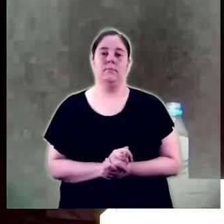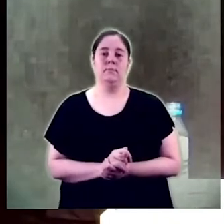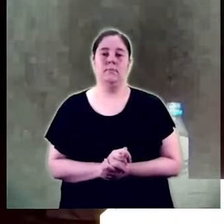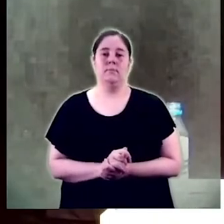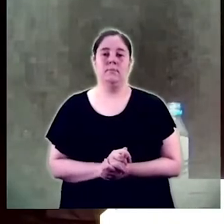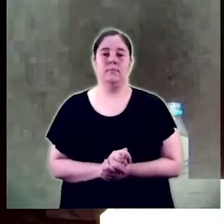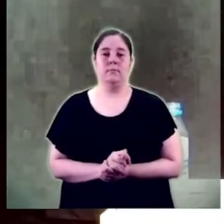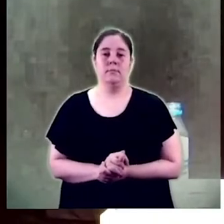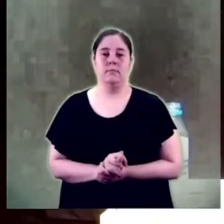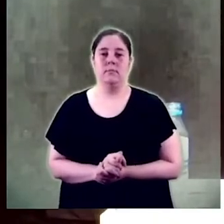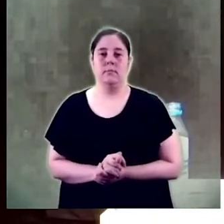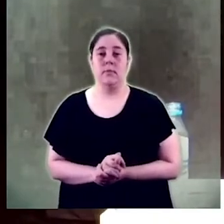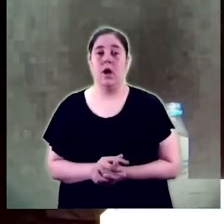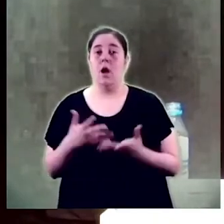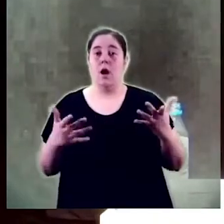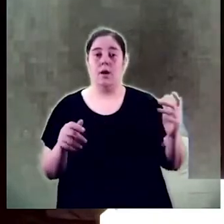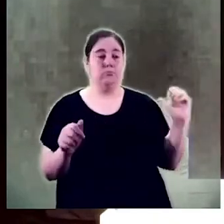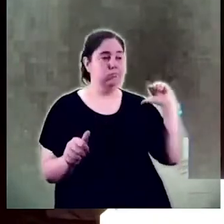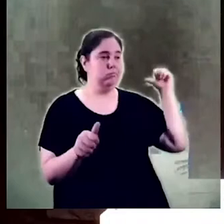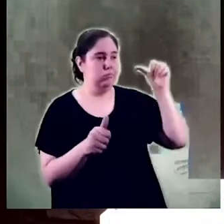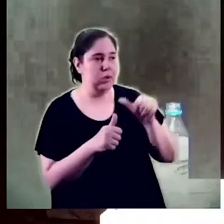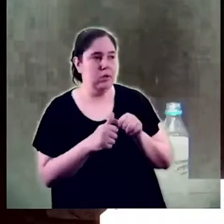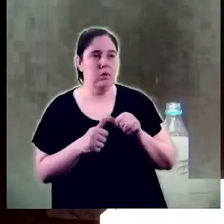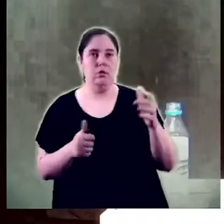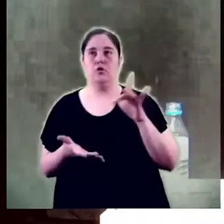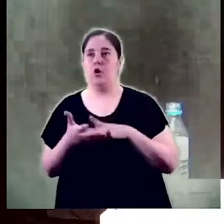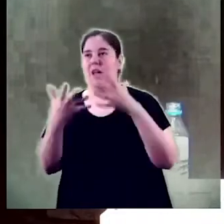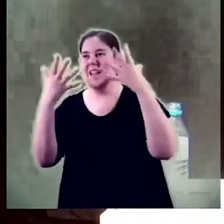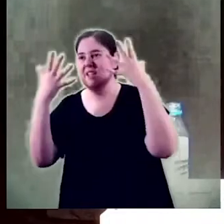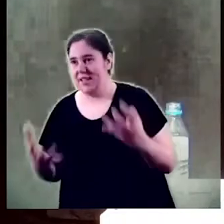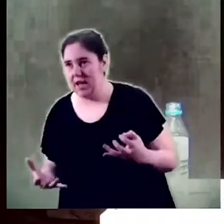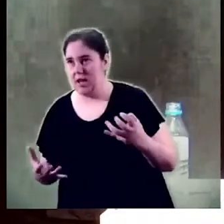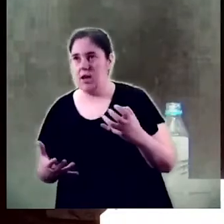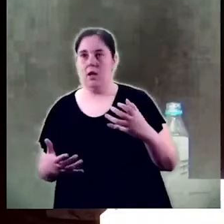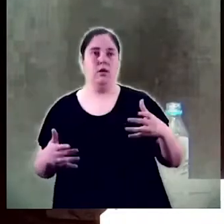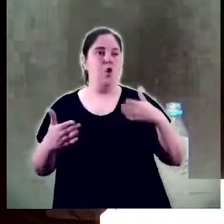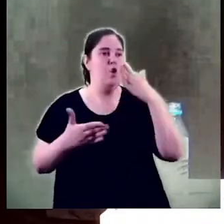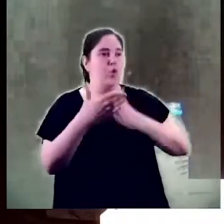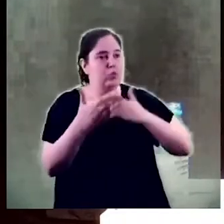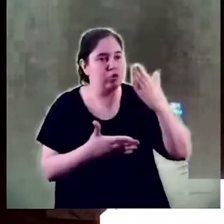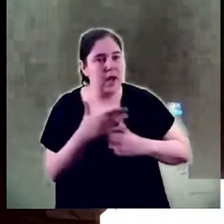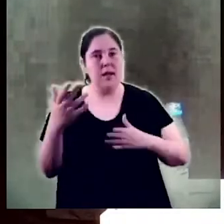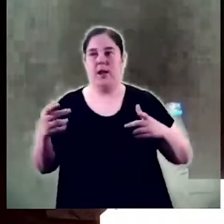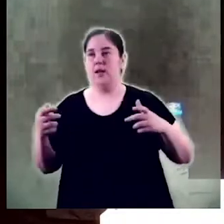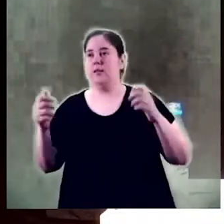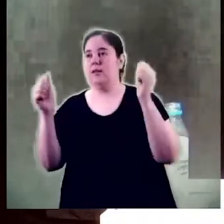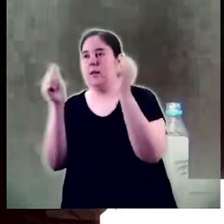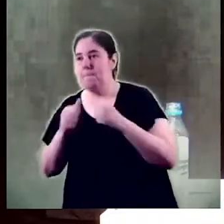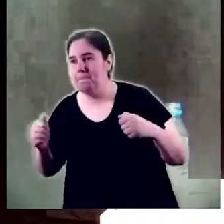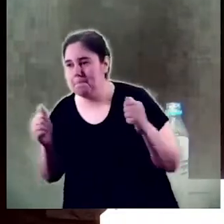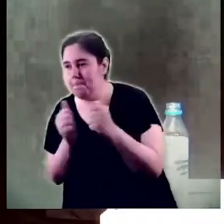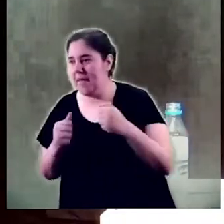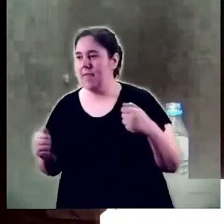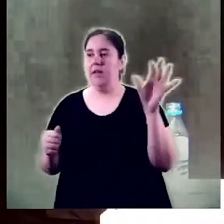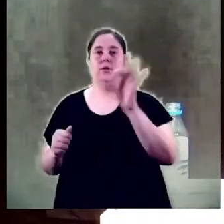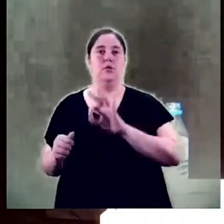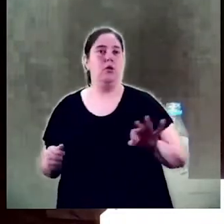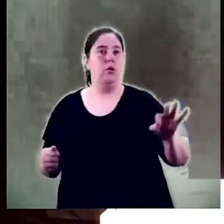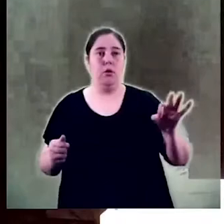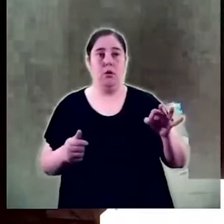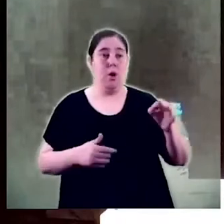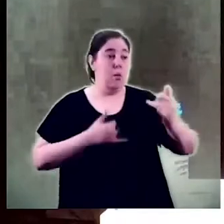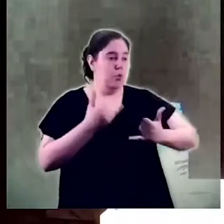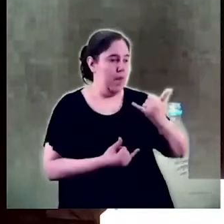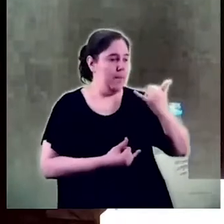sequeres esculls obstacles entrebancs pedres de les sabates o pals de les